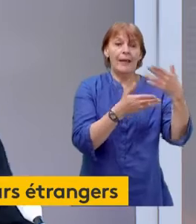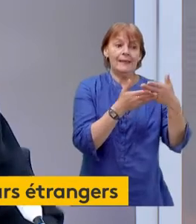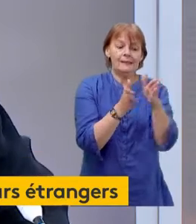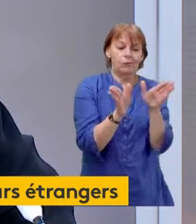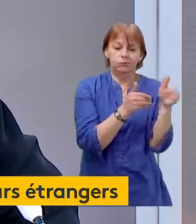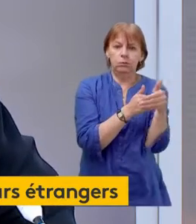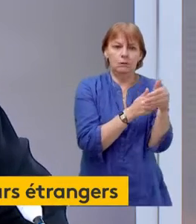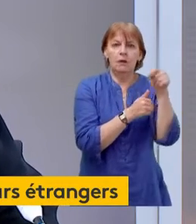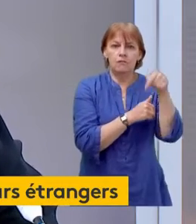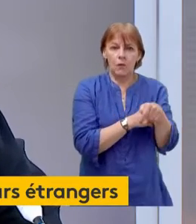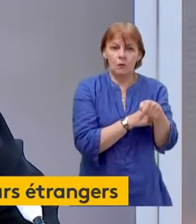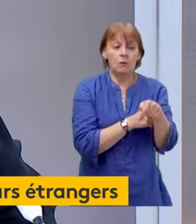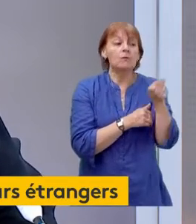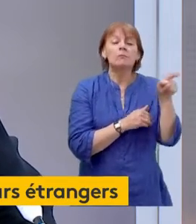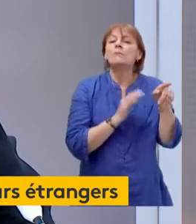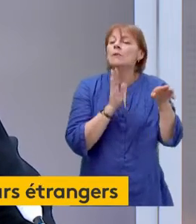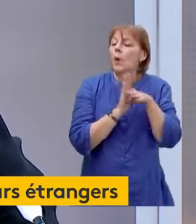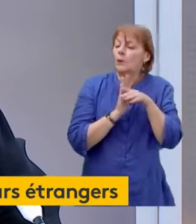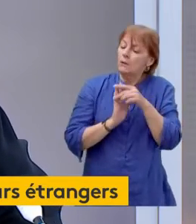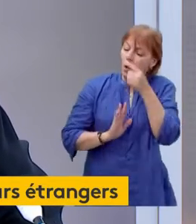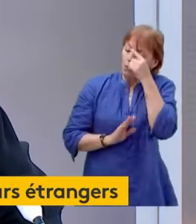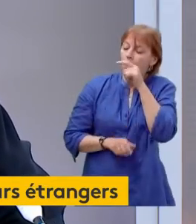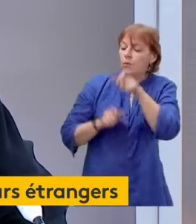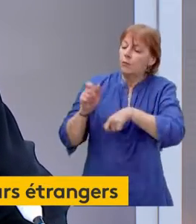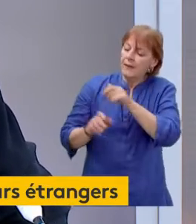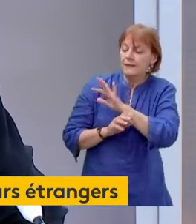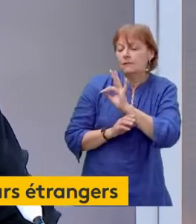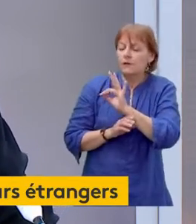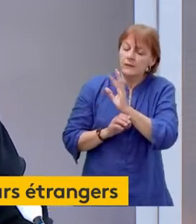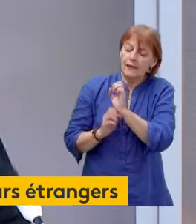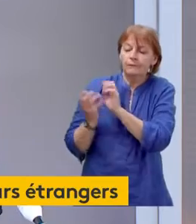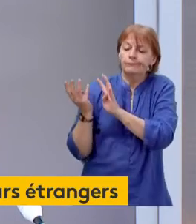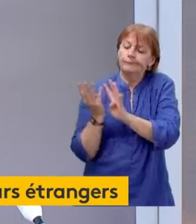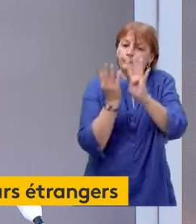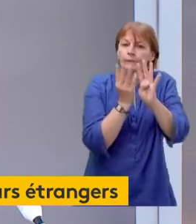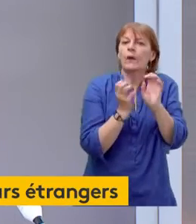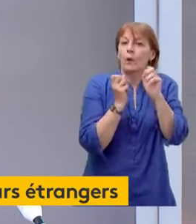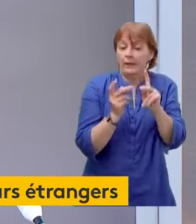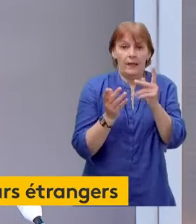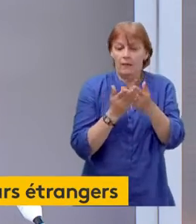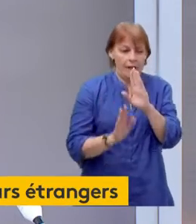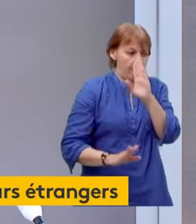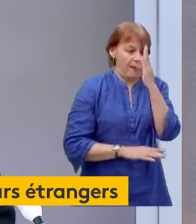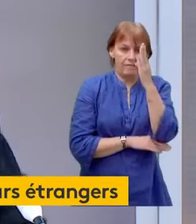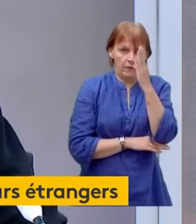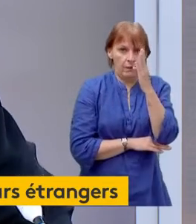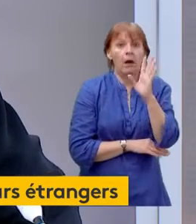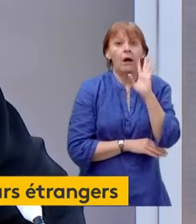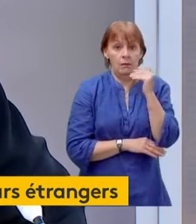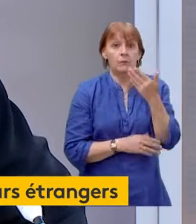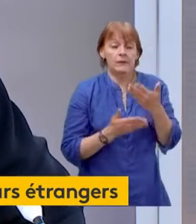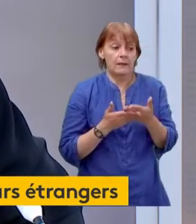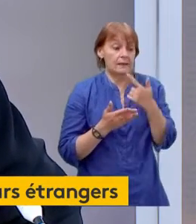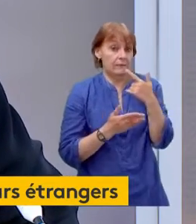marche arrière de Londres finalement qui ne fera pas d'exception. A compter du 8 juin pour passer de'autre côté de la Manche, il faudra donc accepter une période